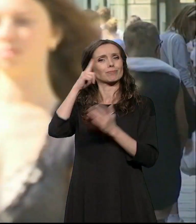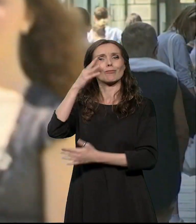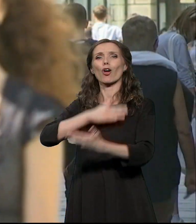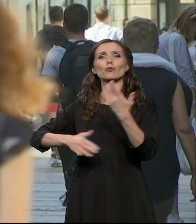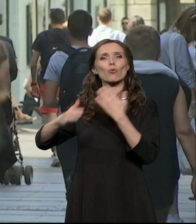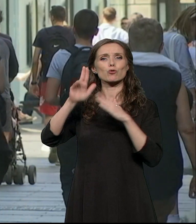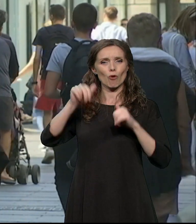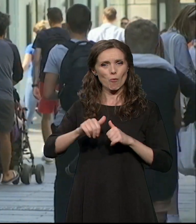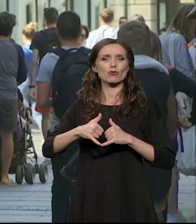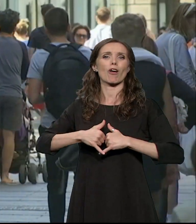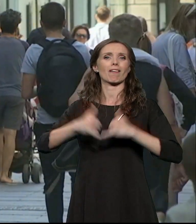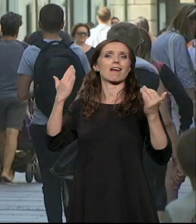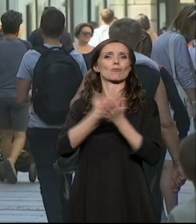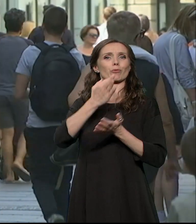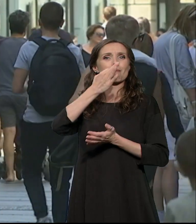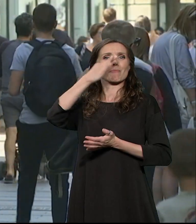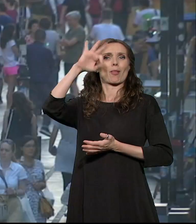Ako ih